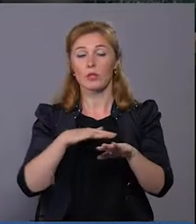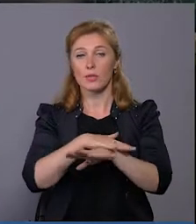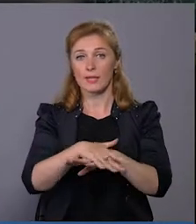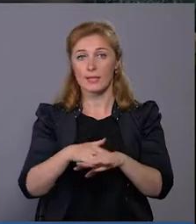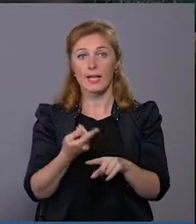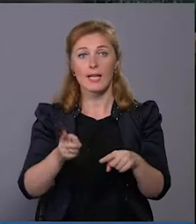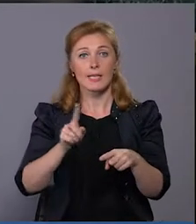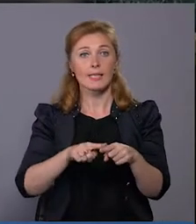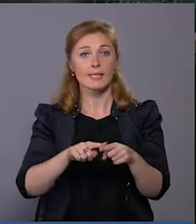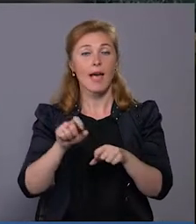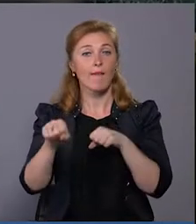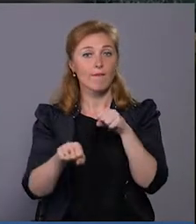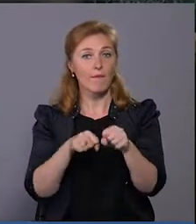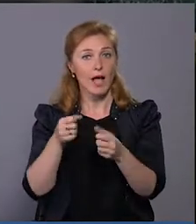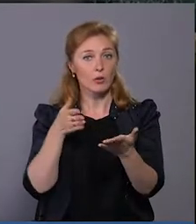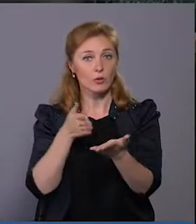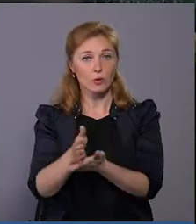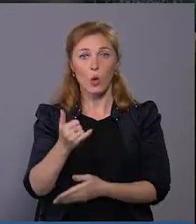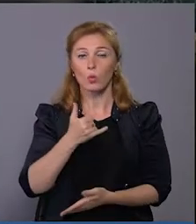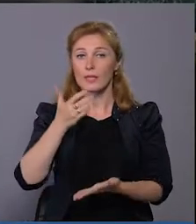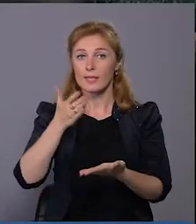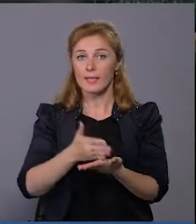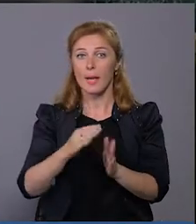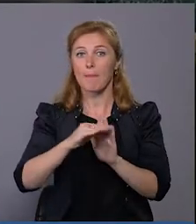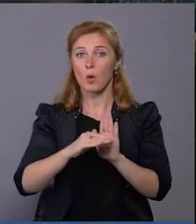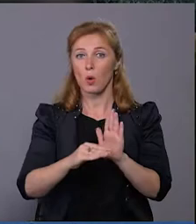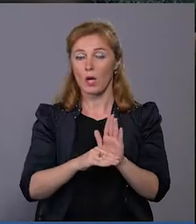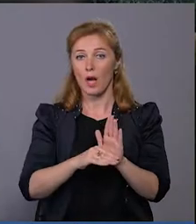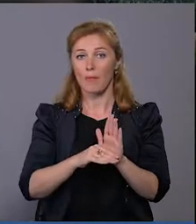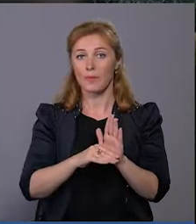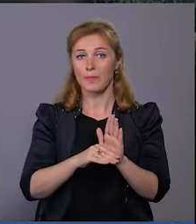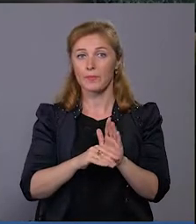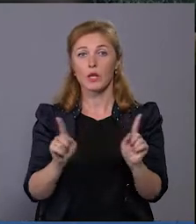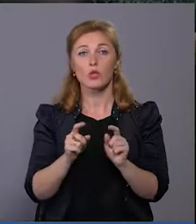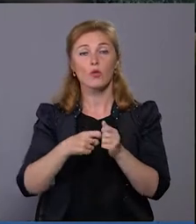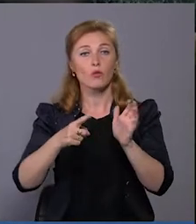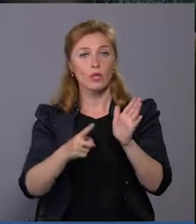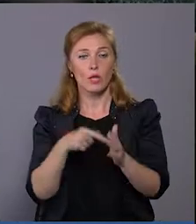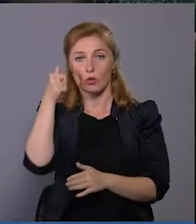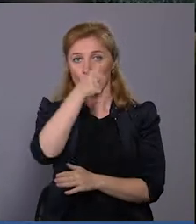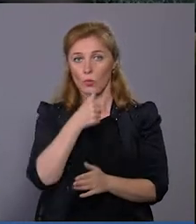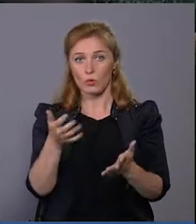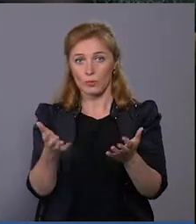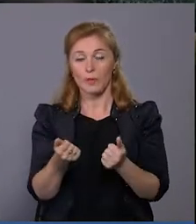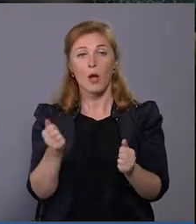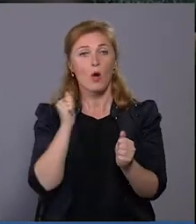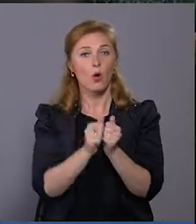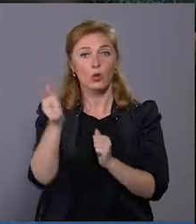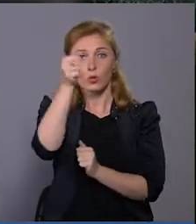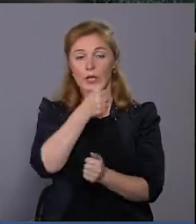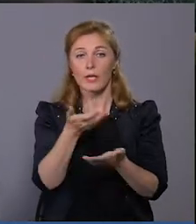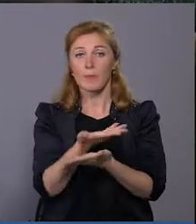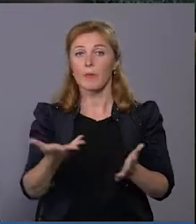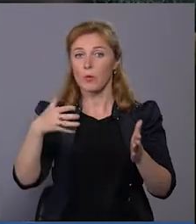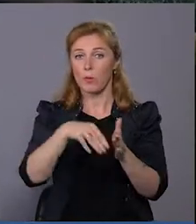велоінфраструктура, а в нас є програма розвитку велоінфраструктури, що в 16-му році прийнята, і ми кожен рік її впроваджуємо, але